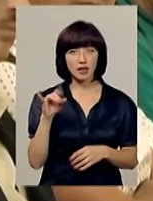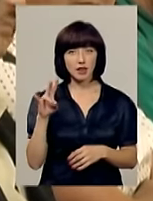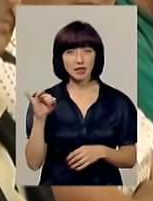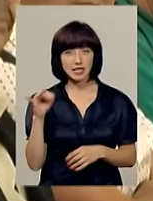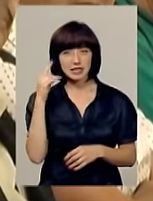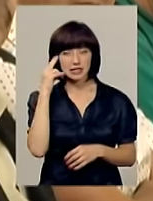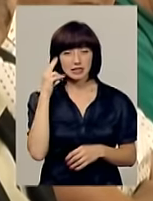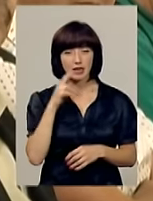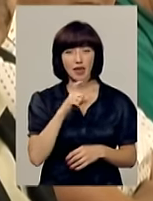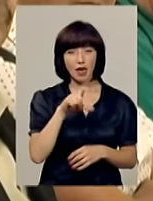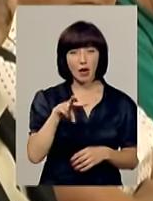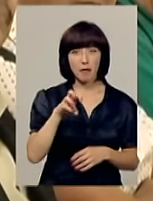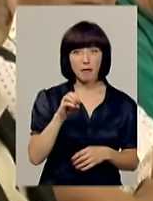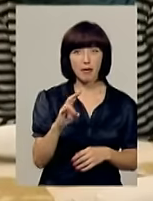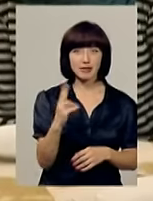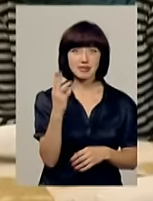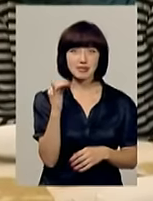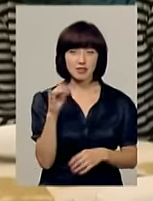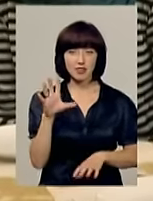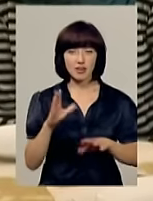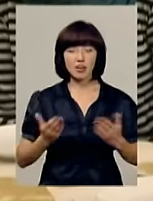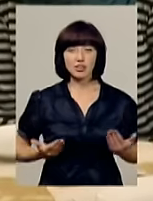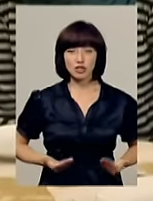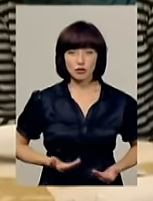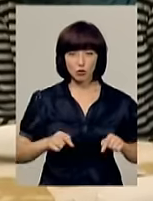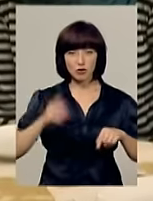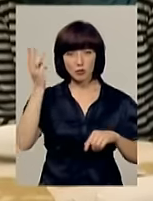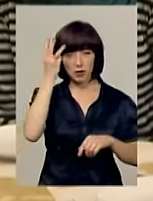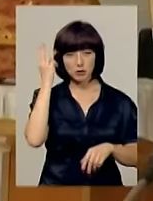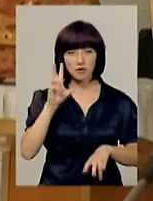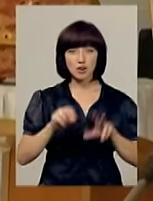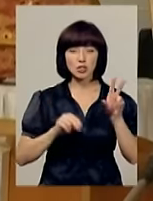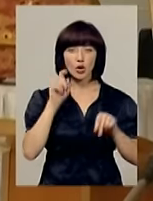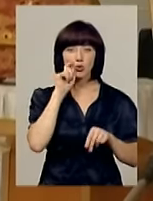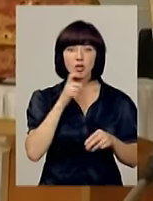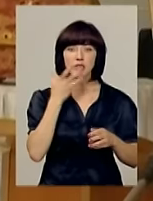єменці, які нині мешкають у Хмельницькому і вважають Україну своєю батьківщиною.